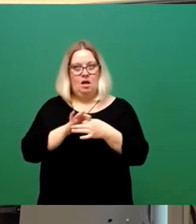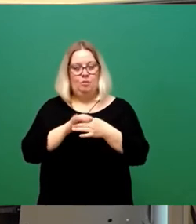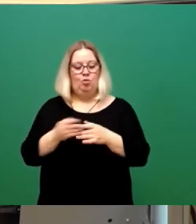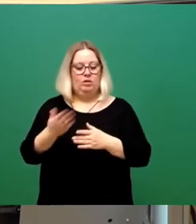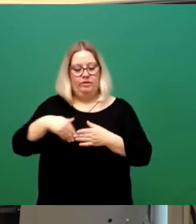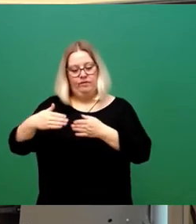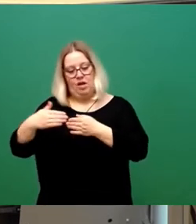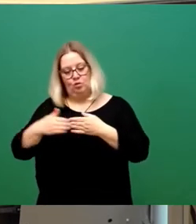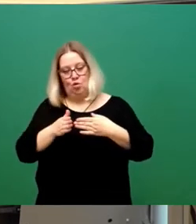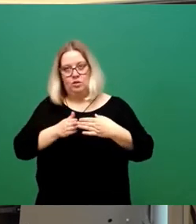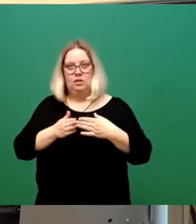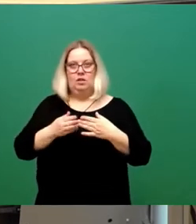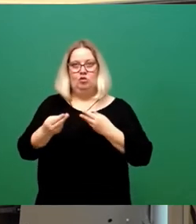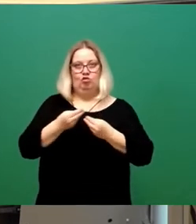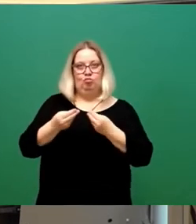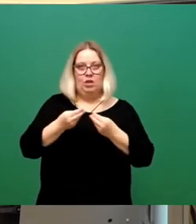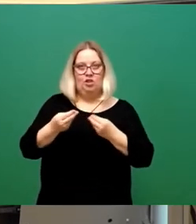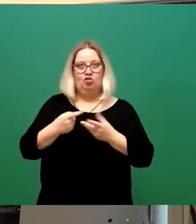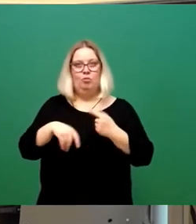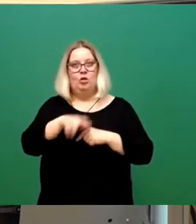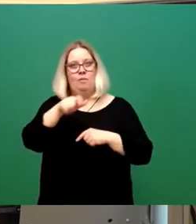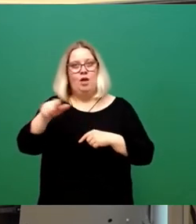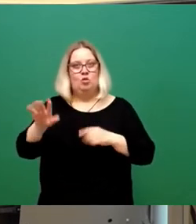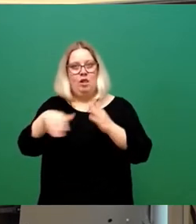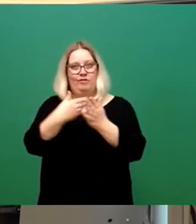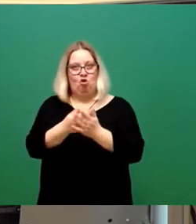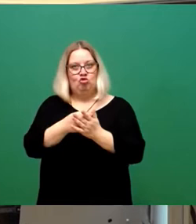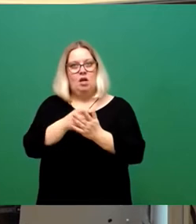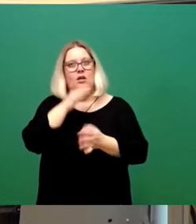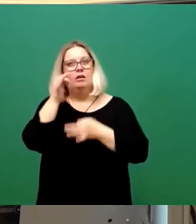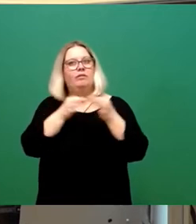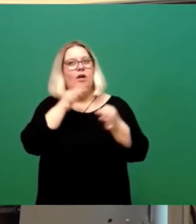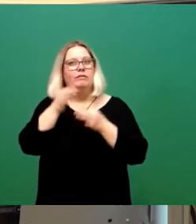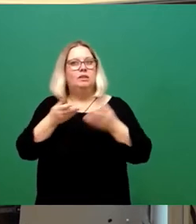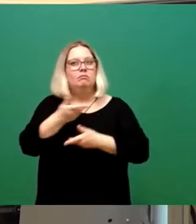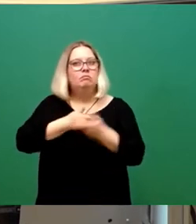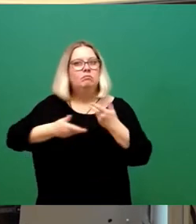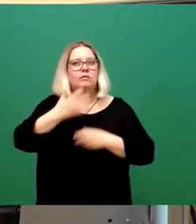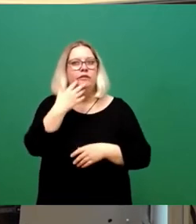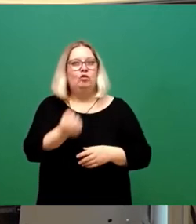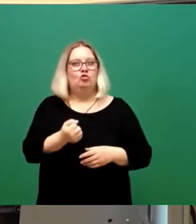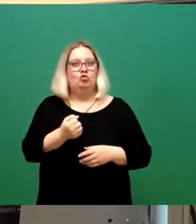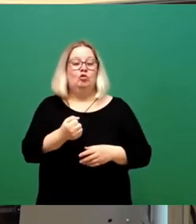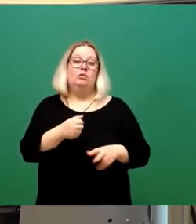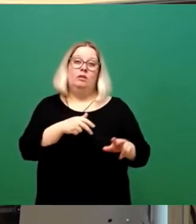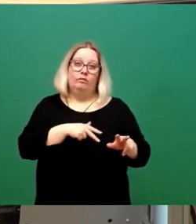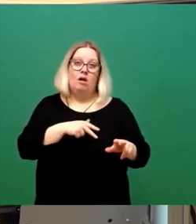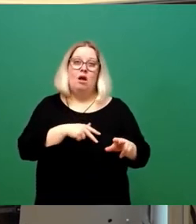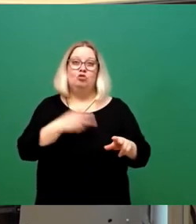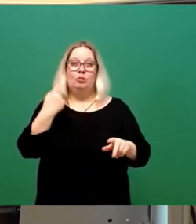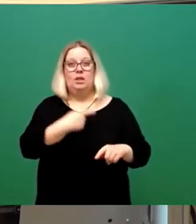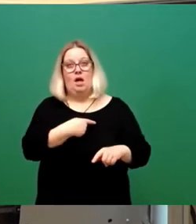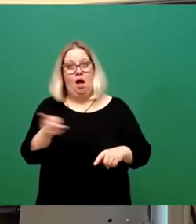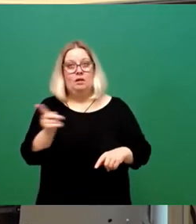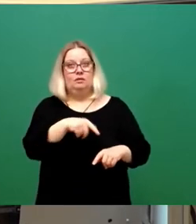können, dass wir uns mit den Personalvorschlägen qualifiziert auseinandersetzen können und mit Verlaub, das haben wir mit allen Kandidierenden,